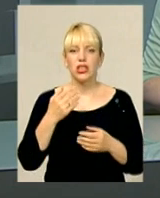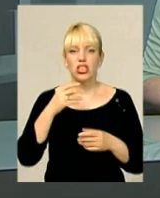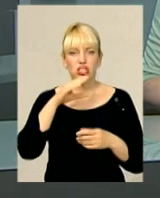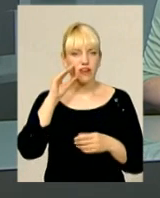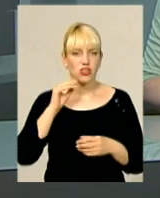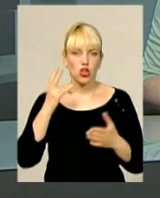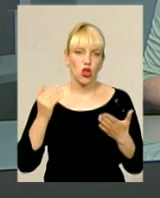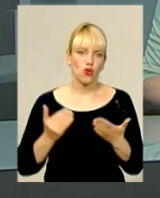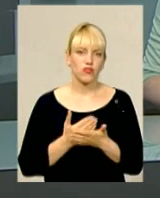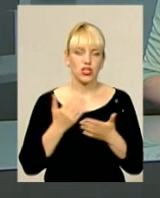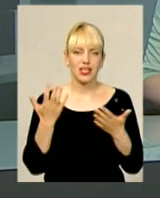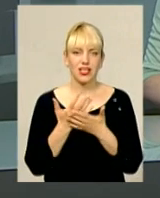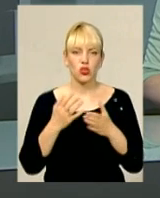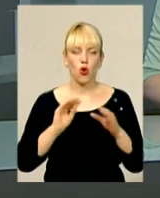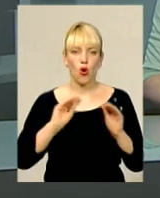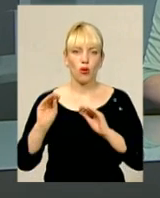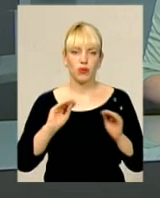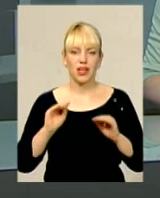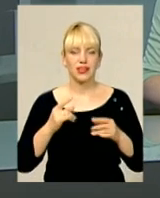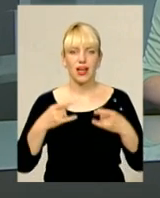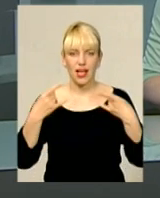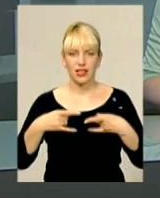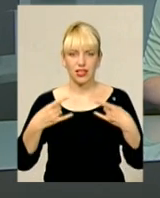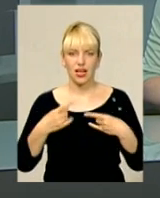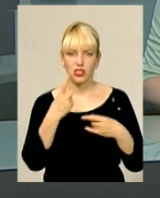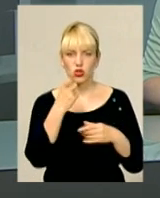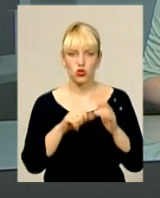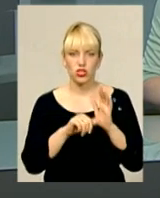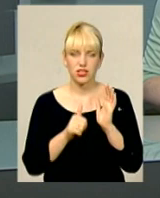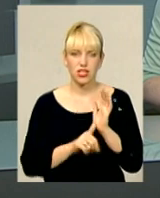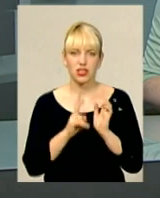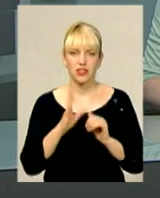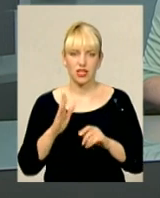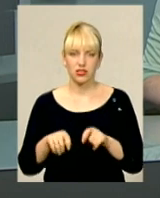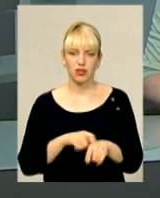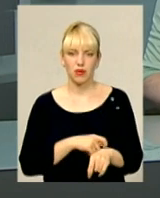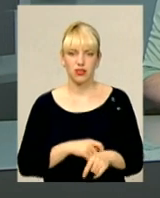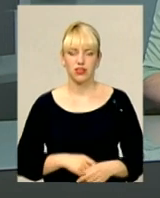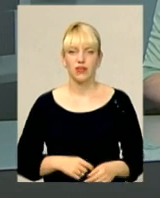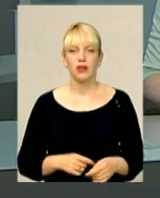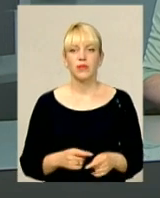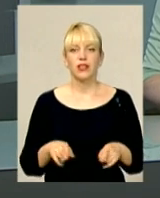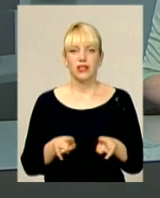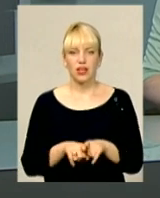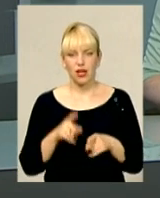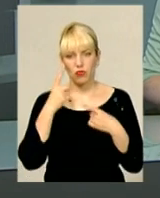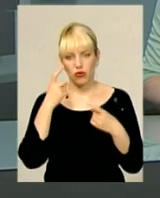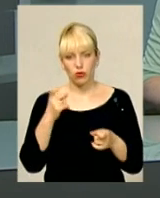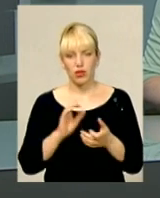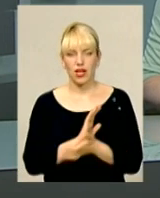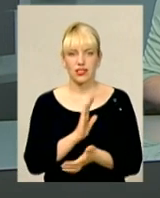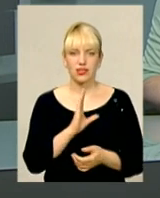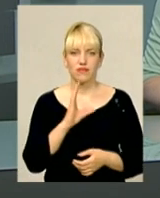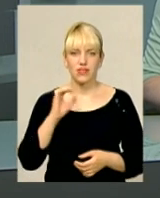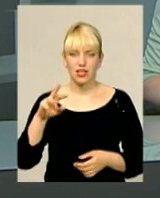На найновішому кінообладнанні на екрані у 116 квадратних метрів. Принаймні, таке повідомляє газета